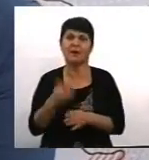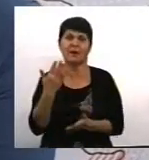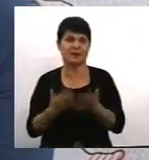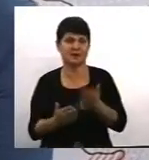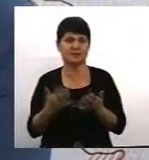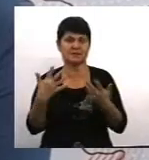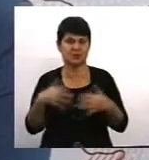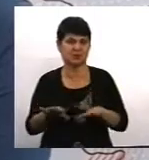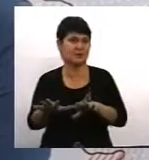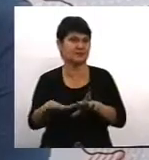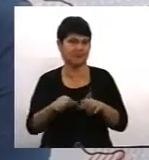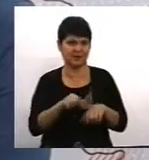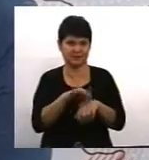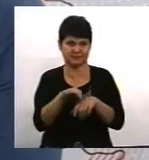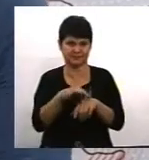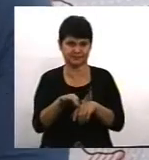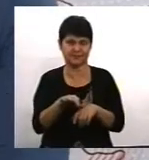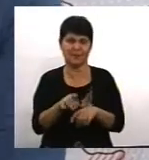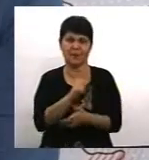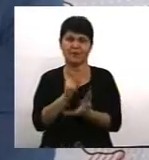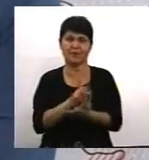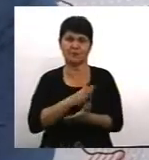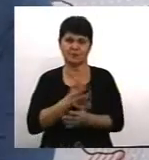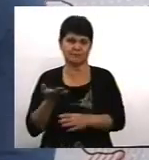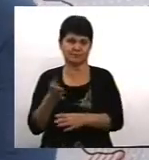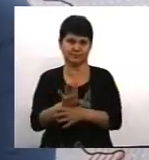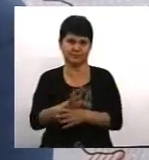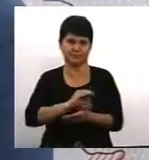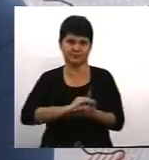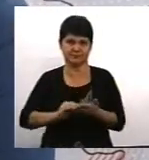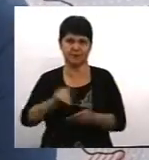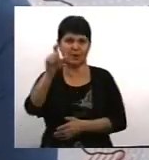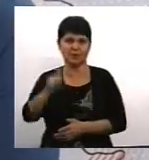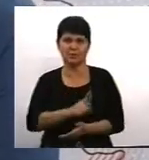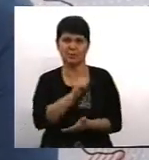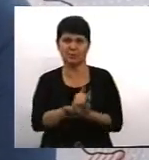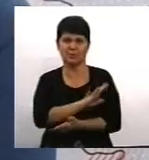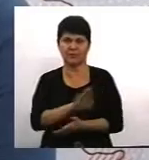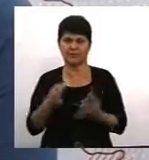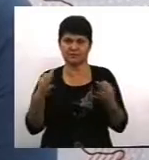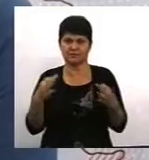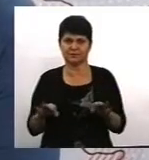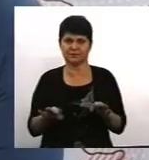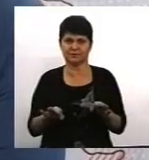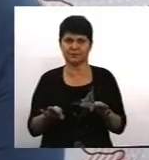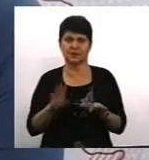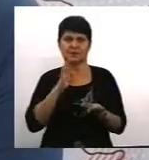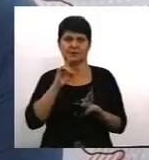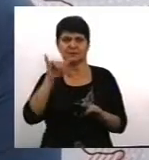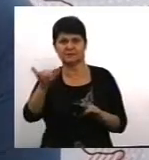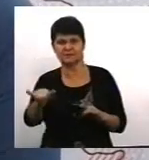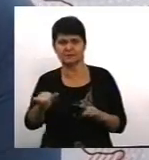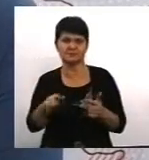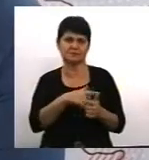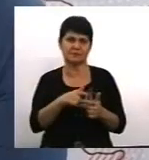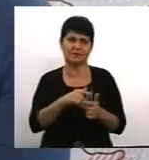кривдника, має бути зроблений припис. І ця людина не має бути допущена до скривдженої жінки і